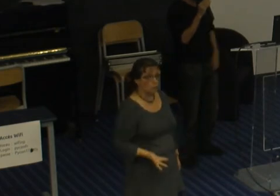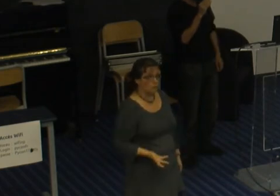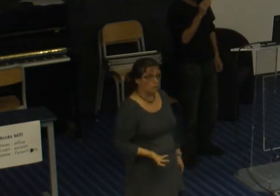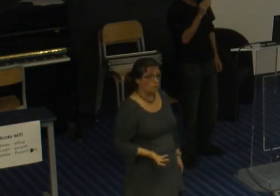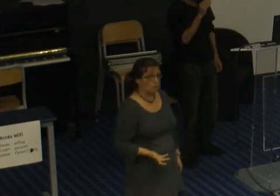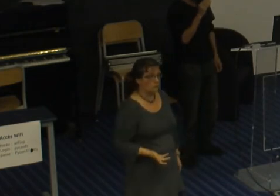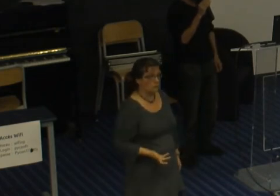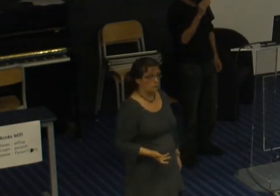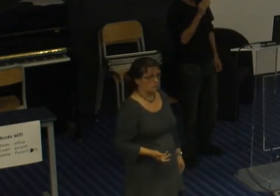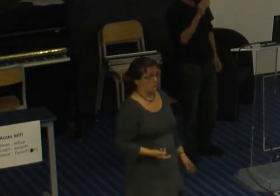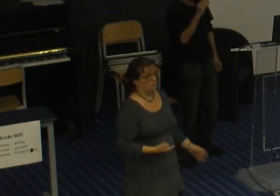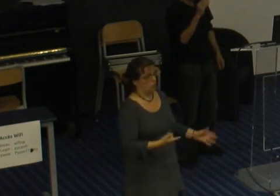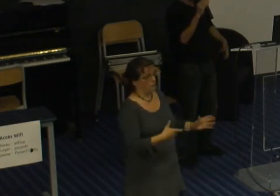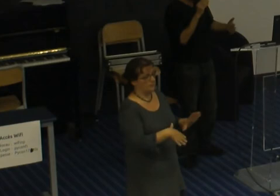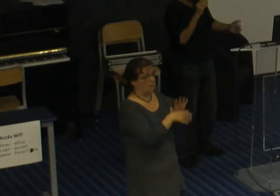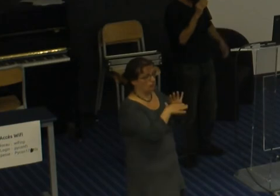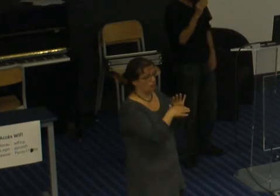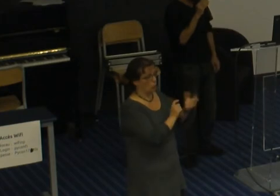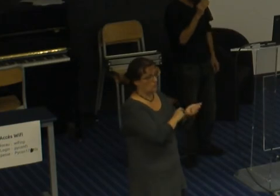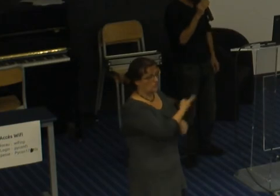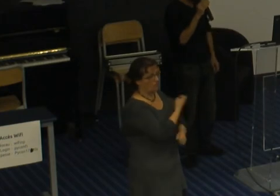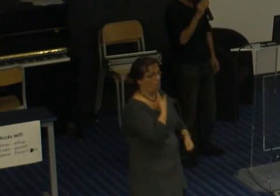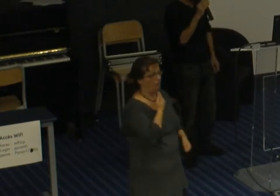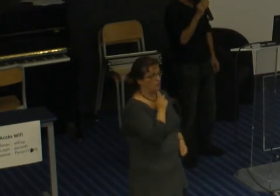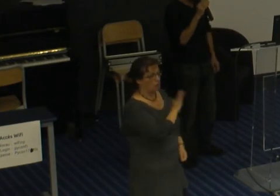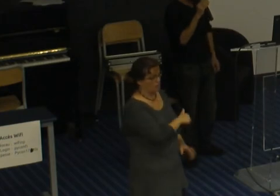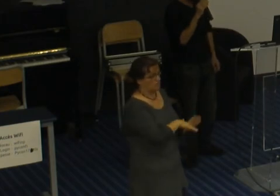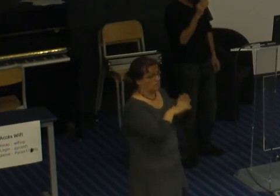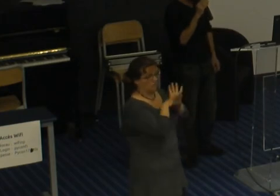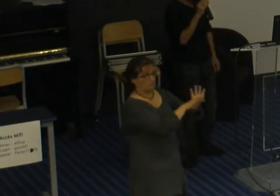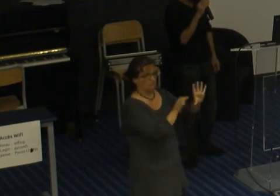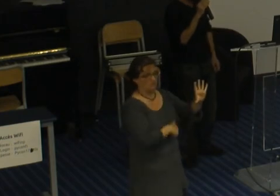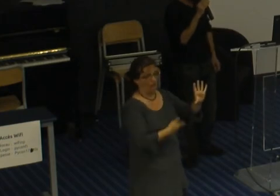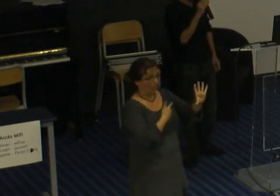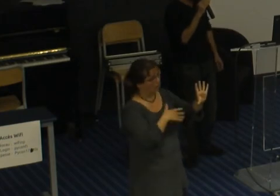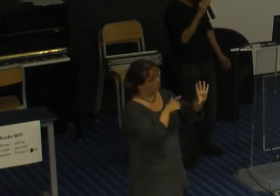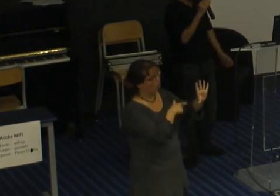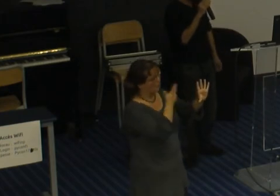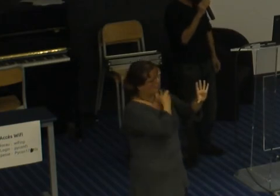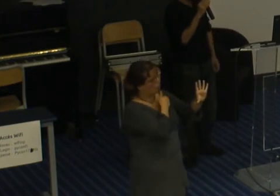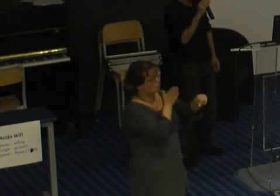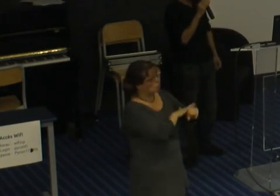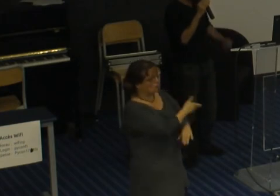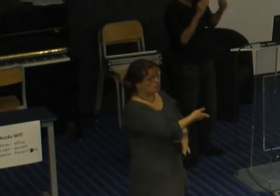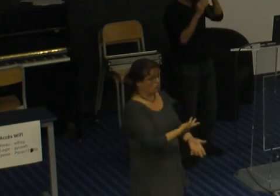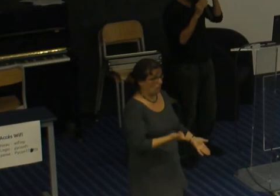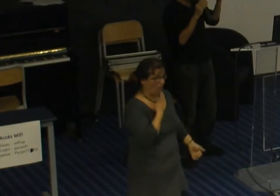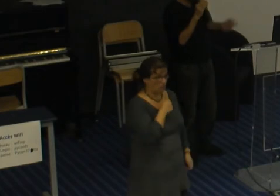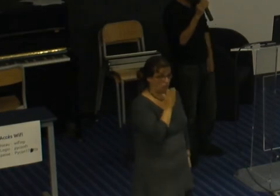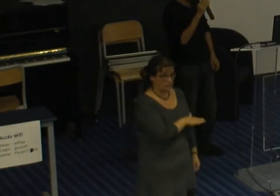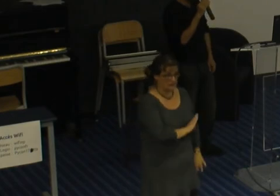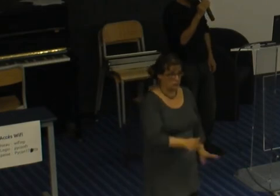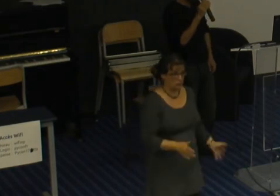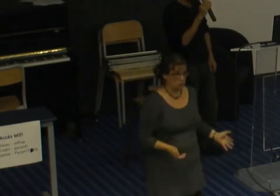rendre la vie de gens qui ont vraiment des accents similaires plus difficiles non être avoir un accent c'est juste avoir un accent ça ne veut rien dire sur vos